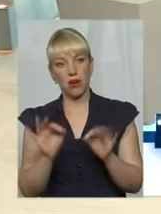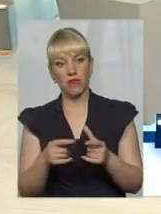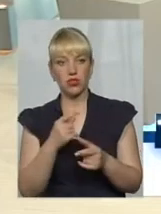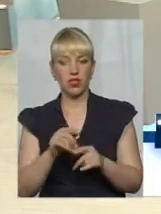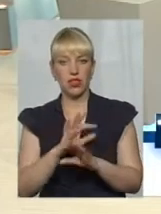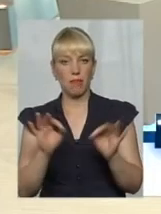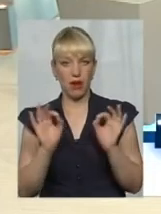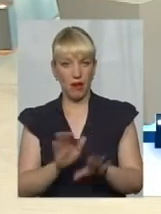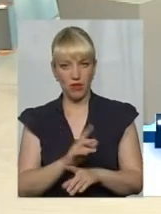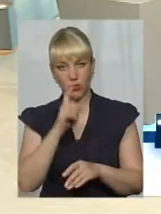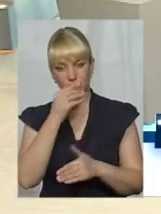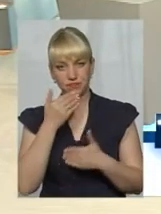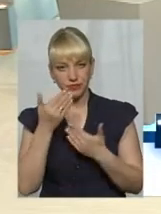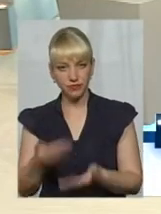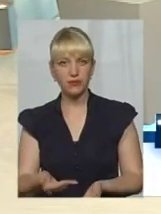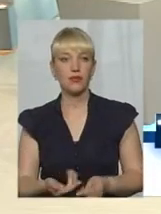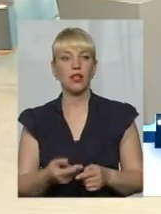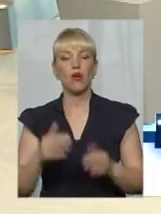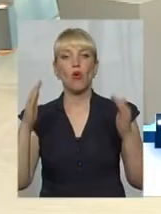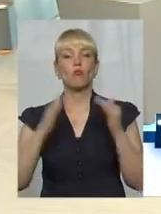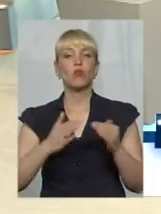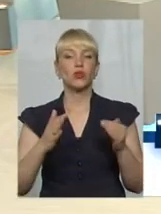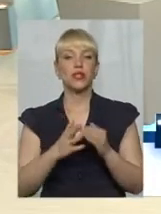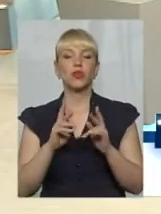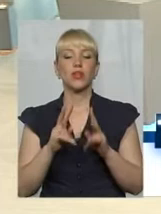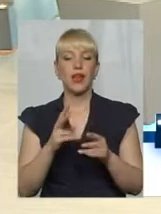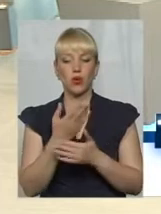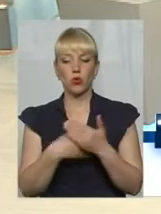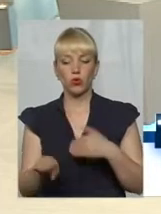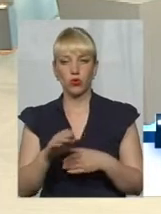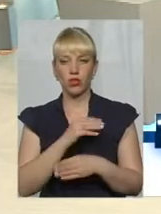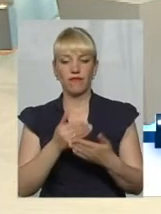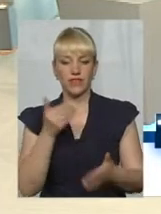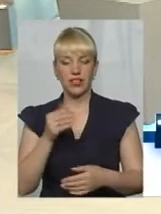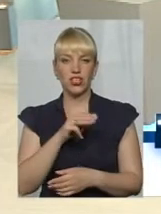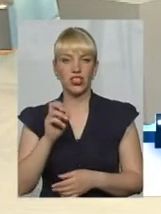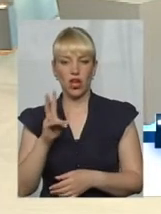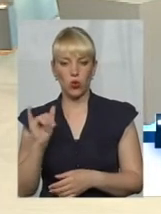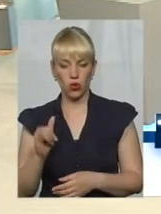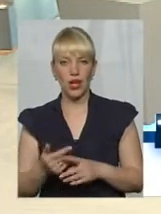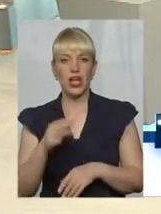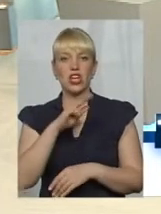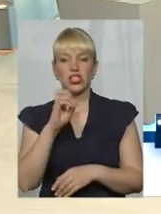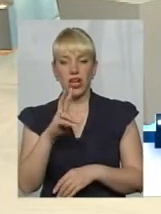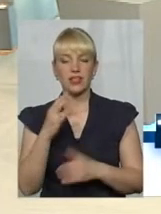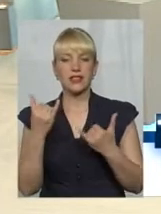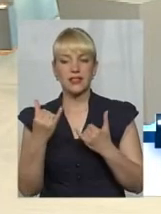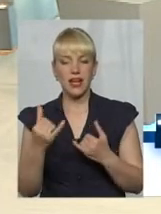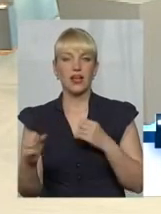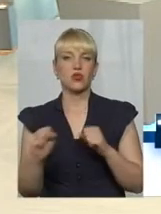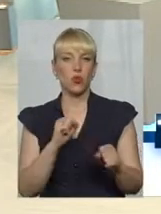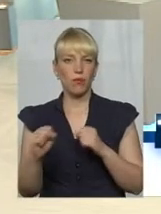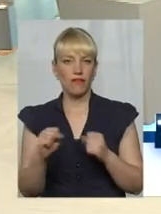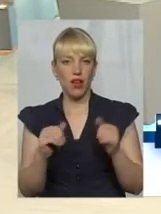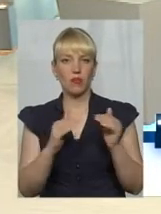Володимир, дивіться, ну, будинок, він як йде від джеку? З джеку управляють зараз будинками через те, що так склалося, через те, що люди